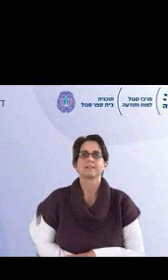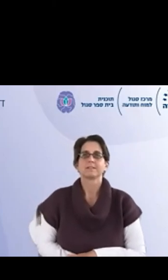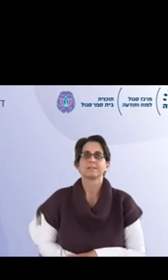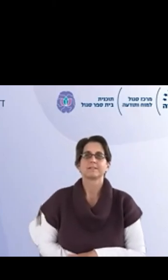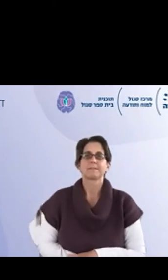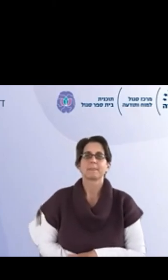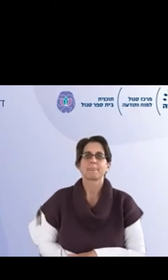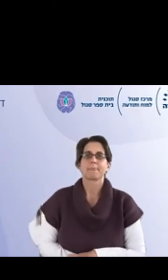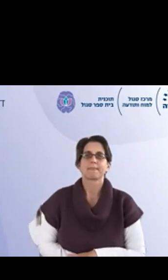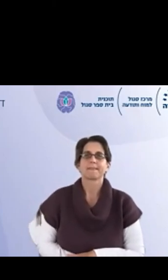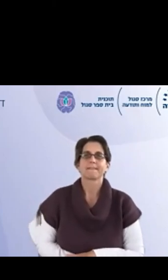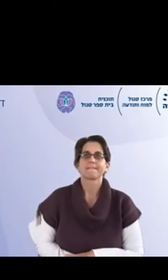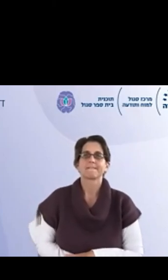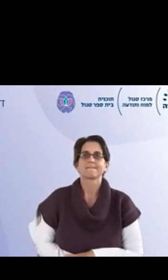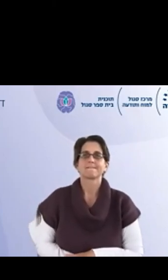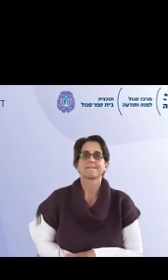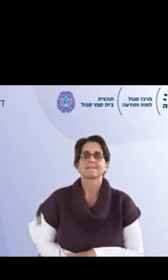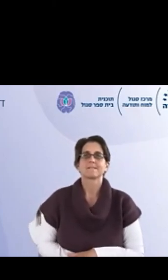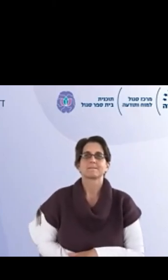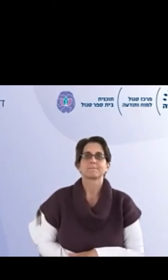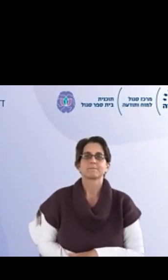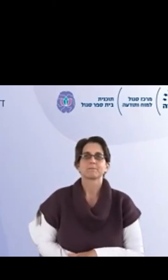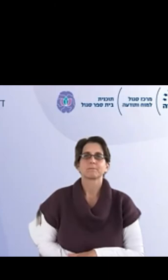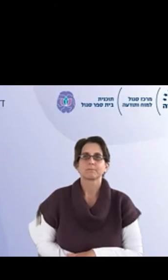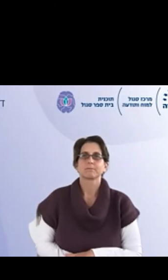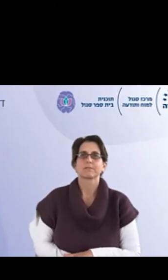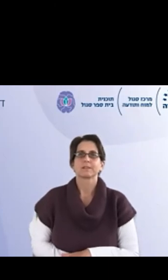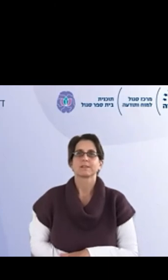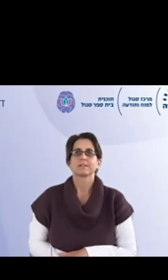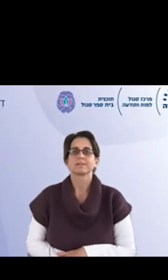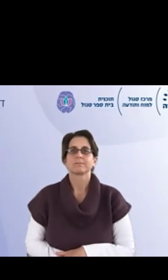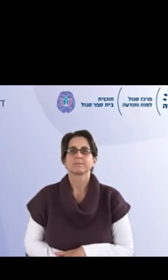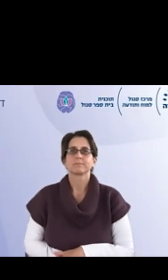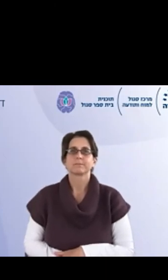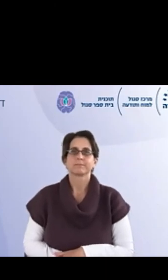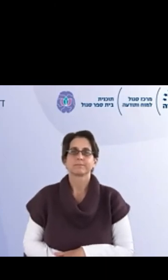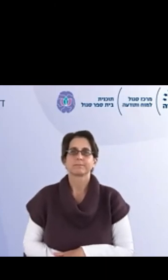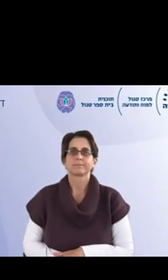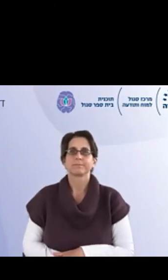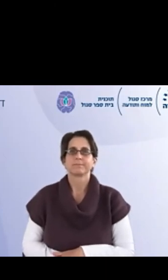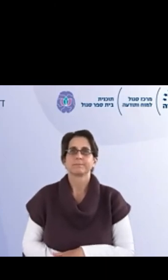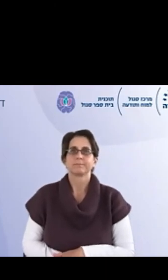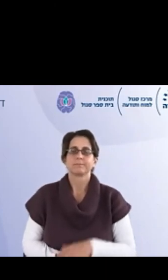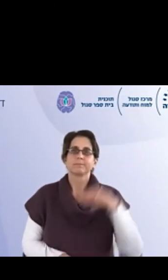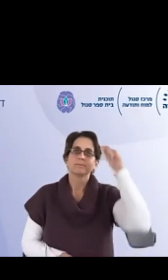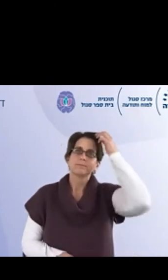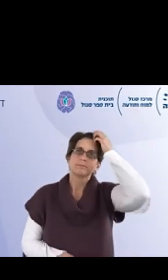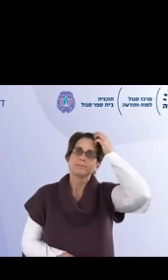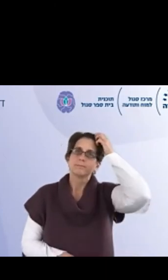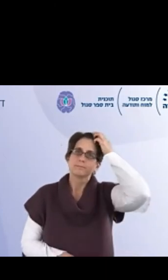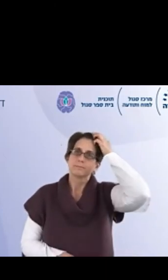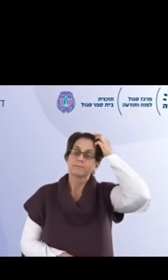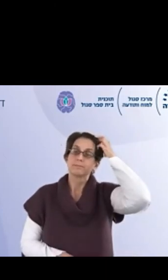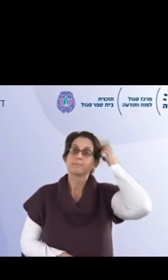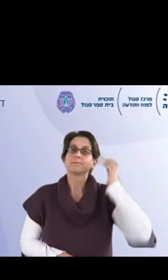אנחנו הבננו ש... אנחנו באמת מכונה משומנת, אבל הבננו עד כמה המכונה משומנת הזאת דורסנית